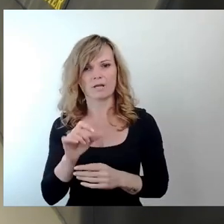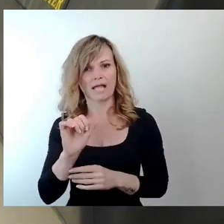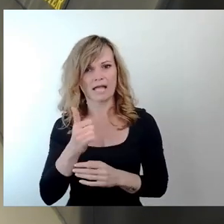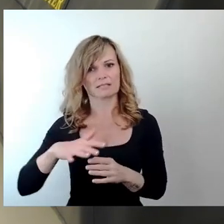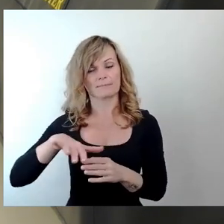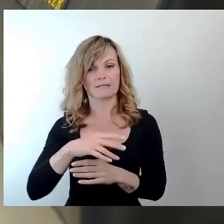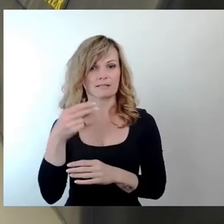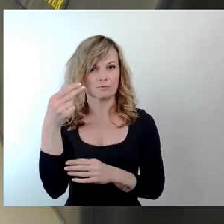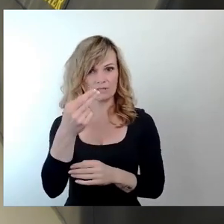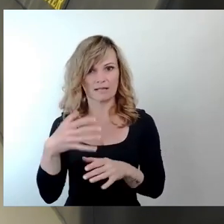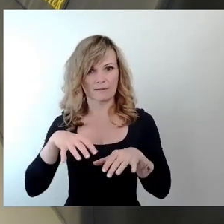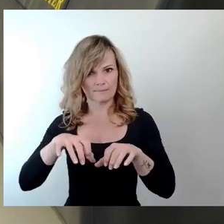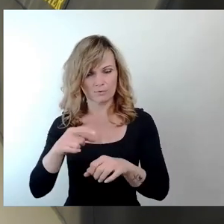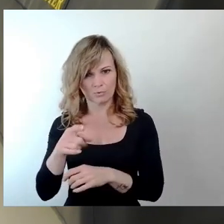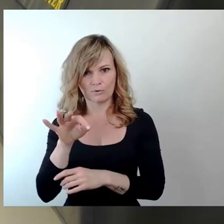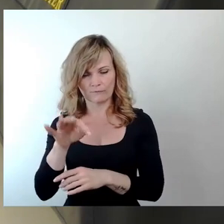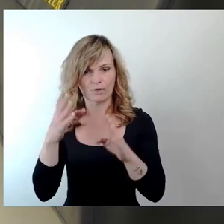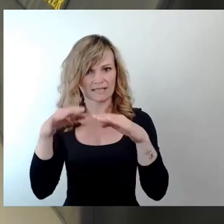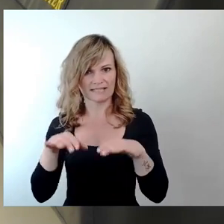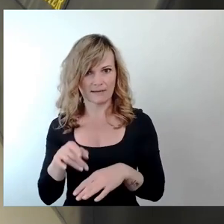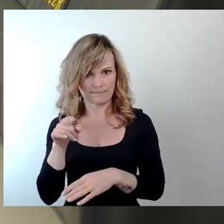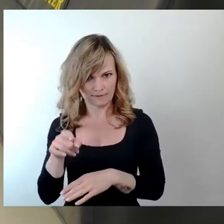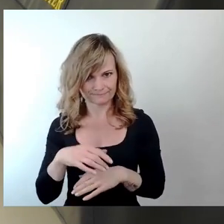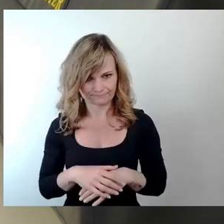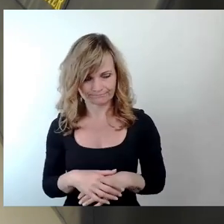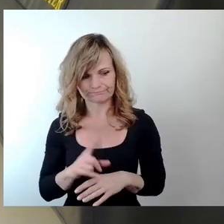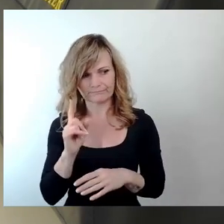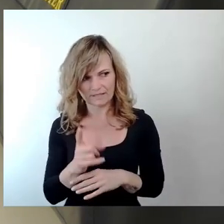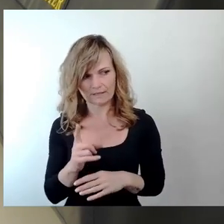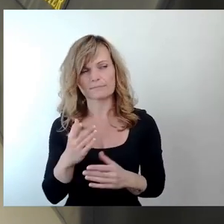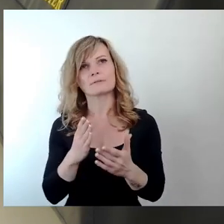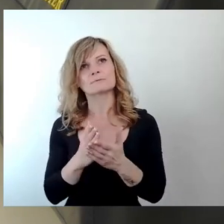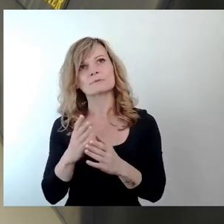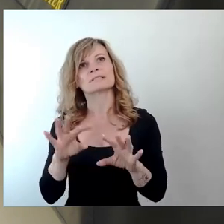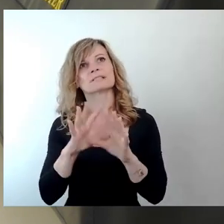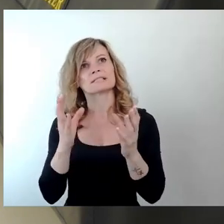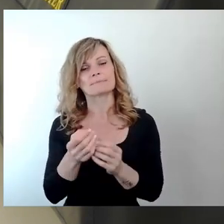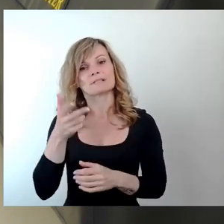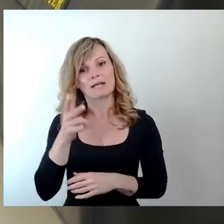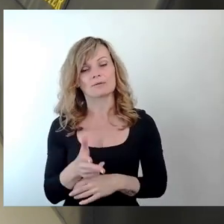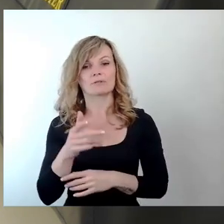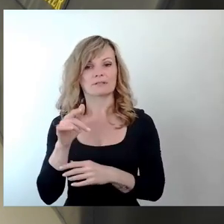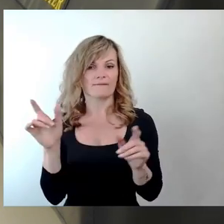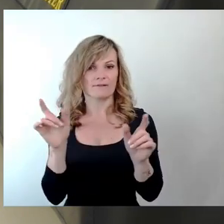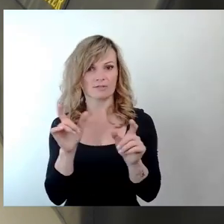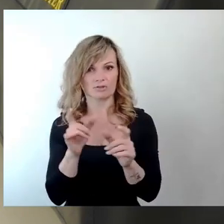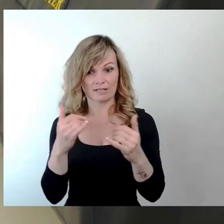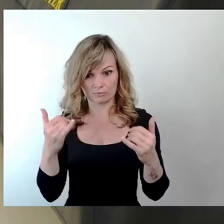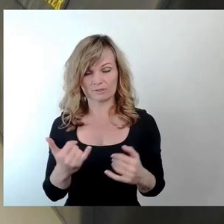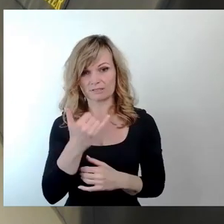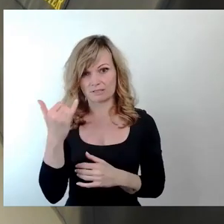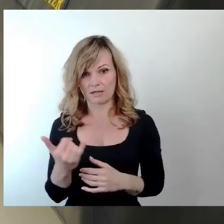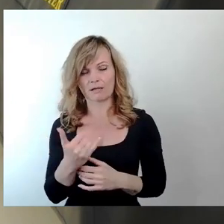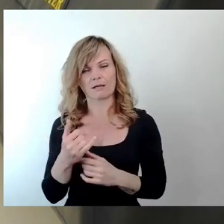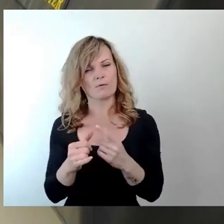Dezember. Aber durch insgesamt über 300 Veranstaltungen, die wir in diesem Jahr haben, auch zahlreiche Konzerte.